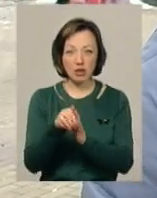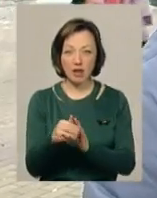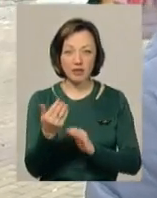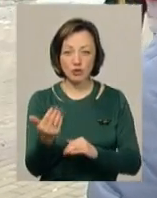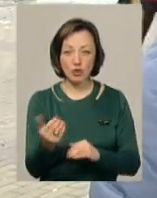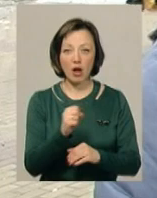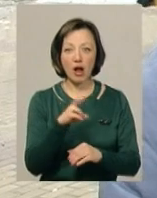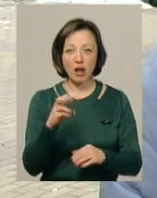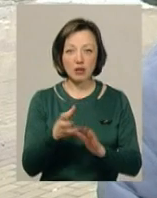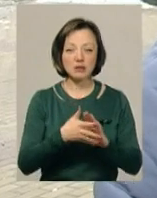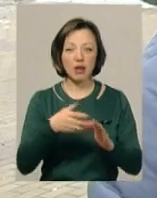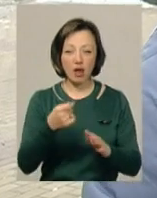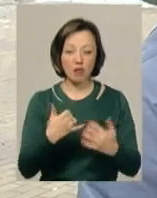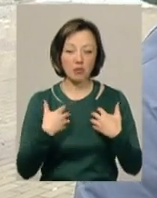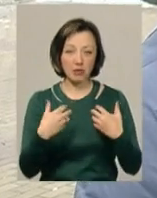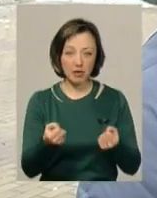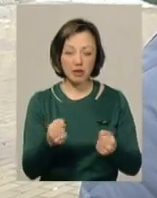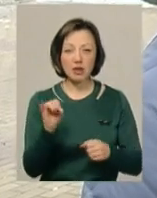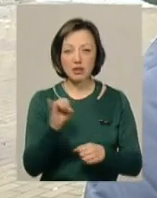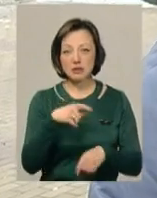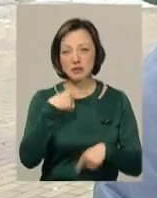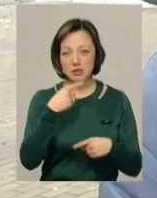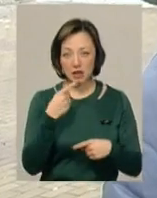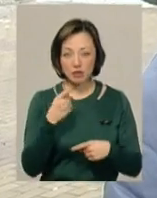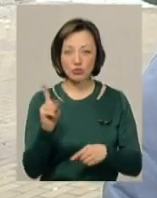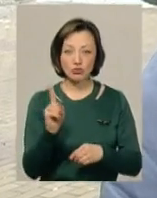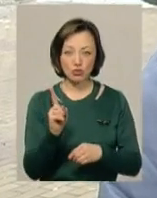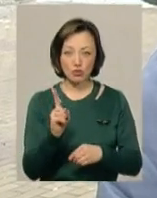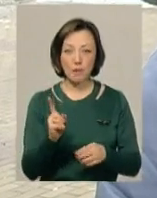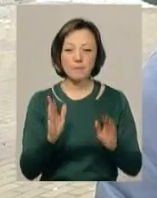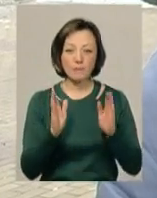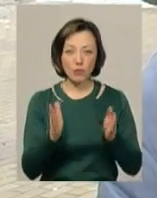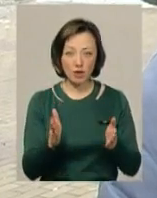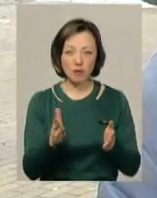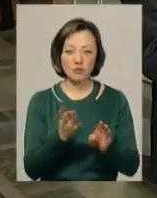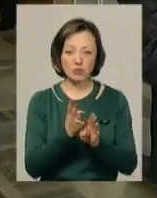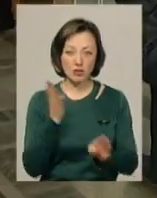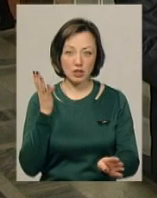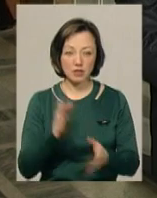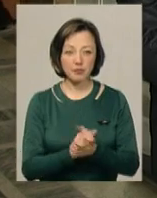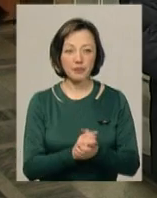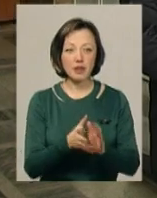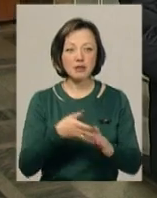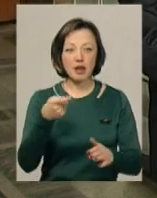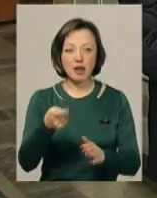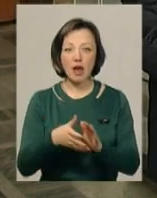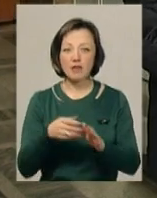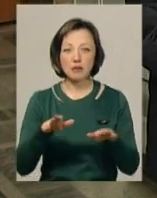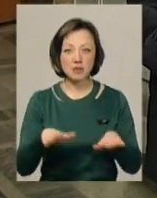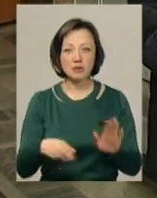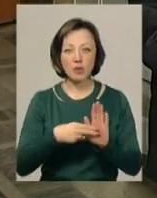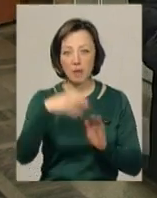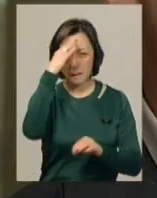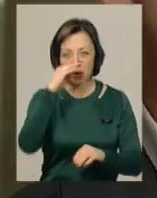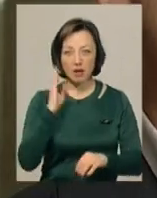Але заяву в нас прийняли і сказали, що ми будемо у черзі. Подавати заяви не за місцем прописки